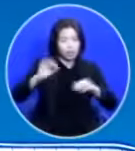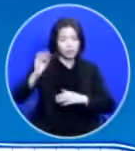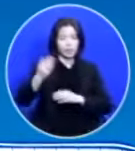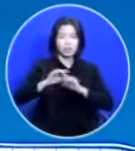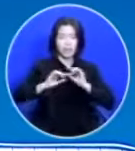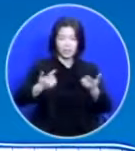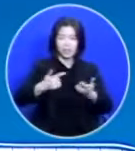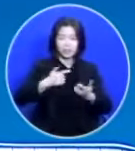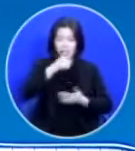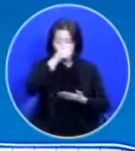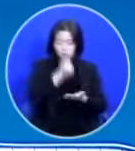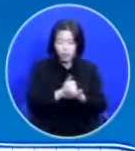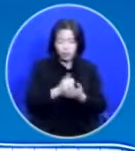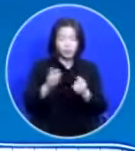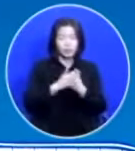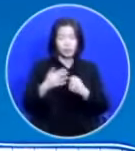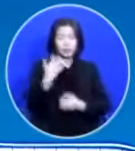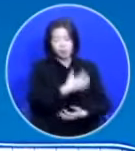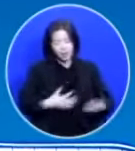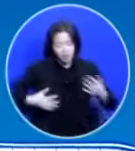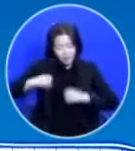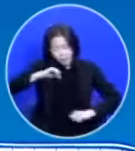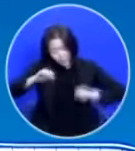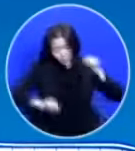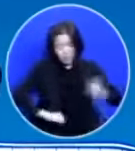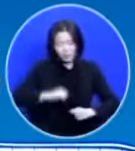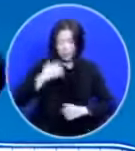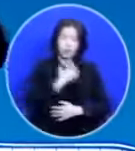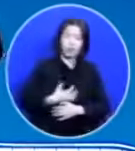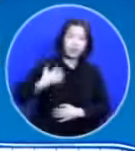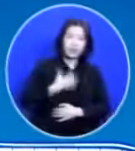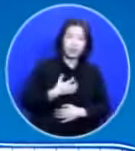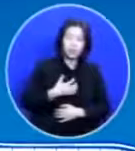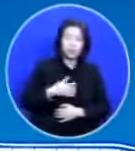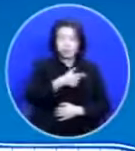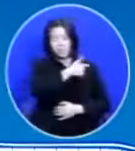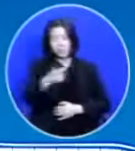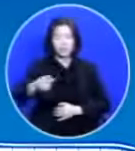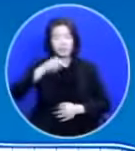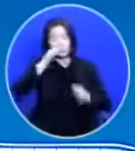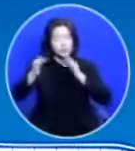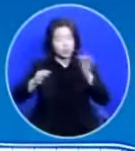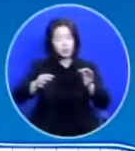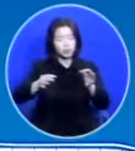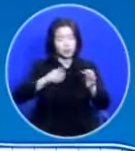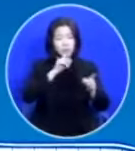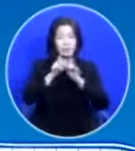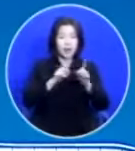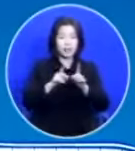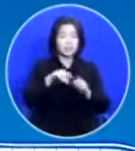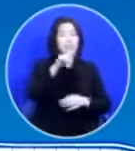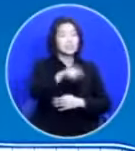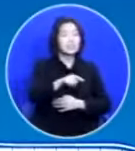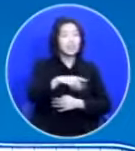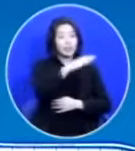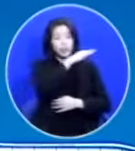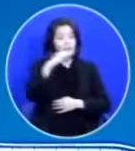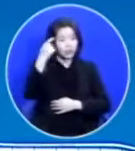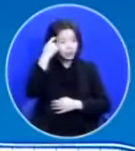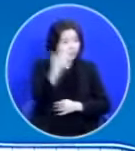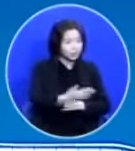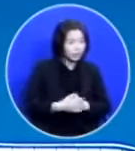때문에 내가 지금 몸부림치고 괴로워하고 있다고 이렇게 큰 소리로 말하는 그게 정상이냐